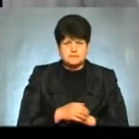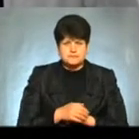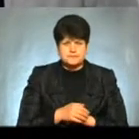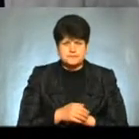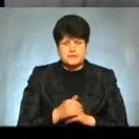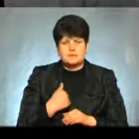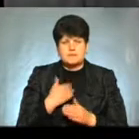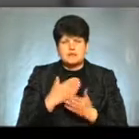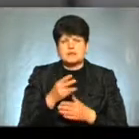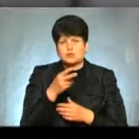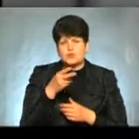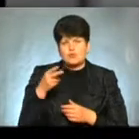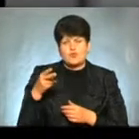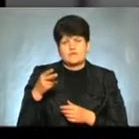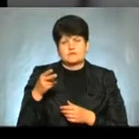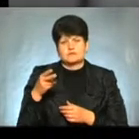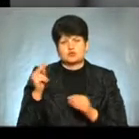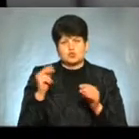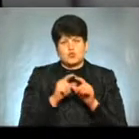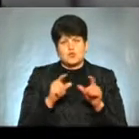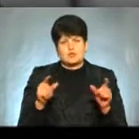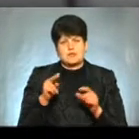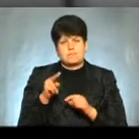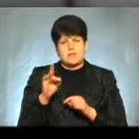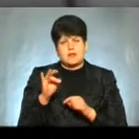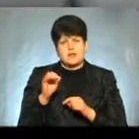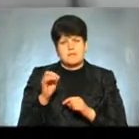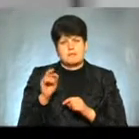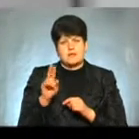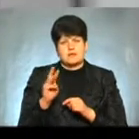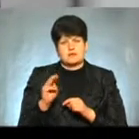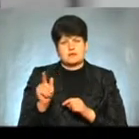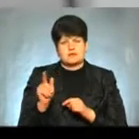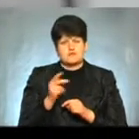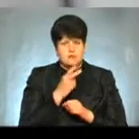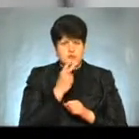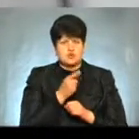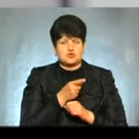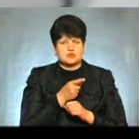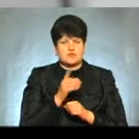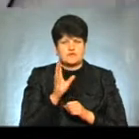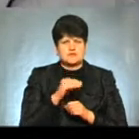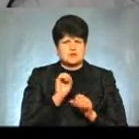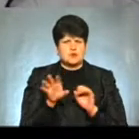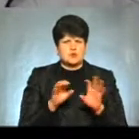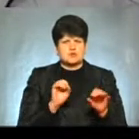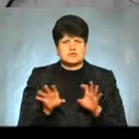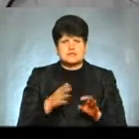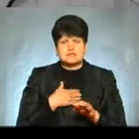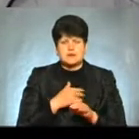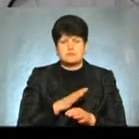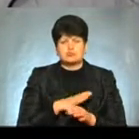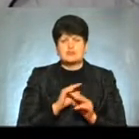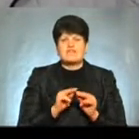знаходимося на другому поверсі школи Прип'ятської І ви бачите, все розкидано З нами була